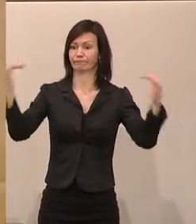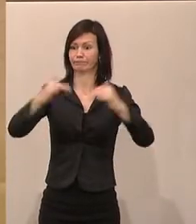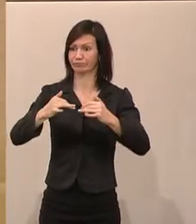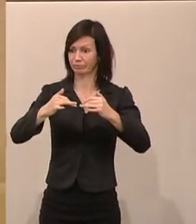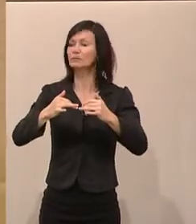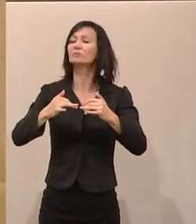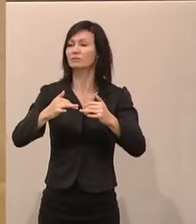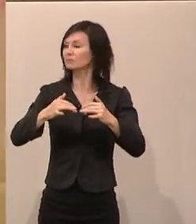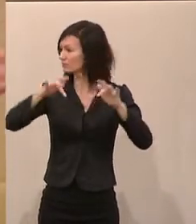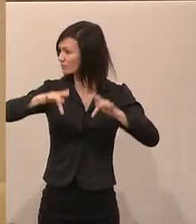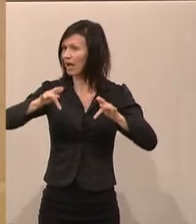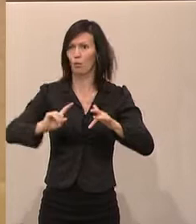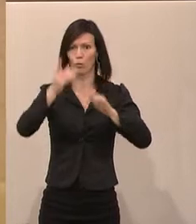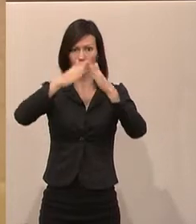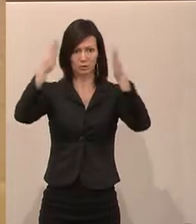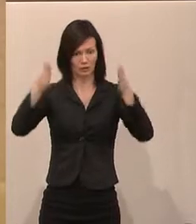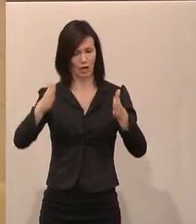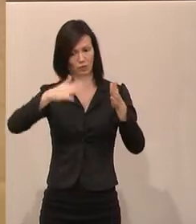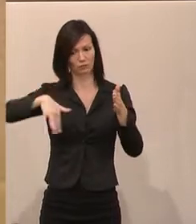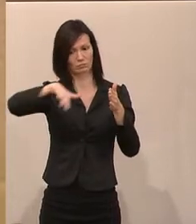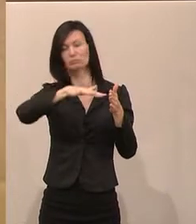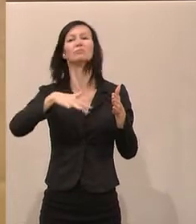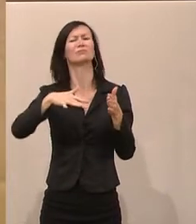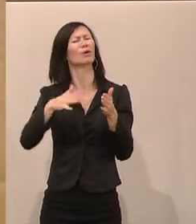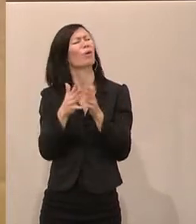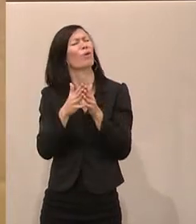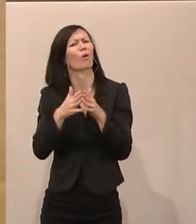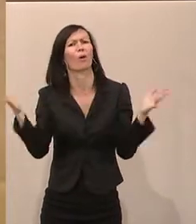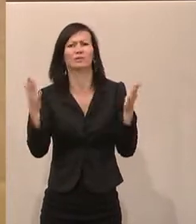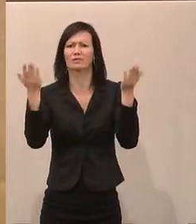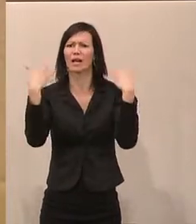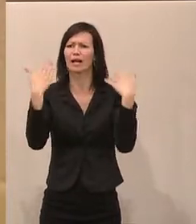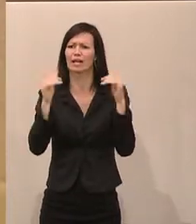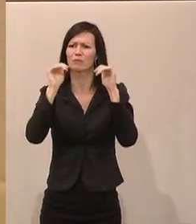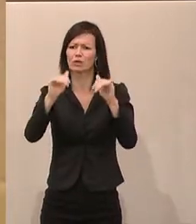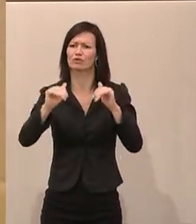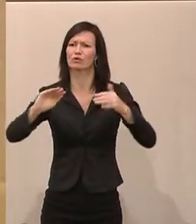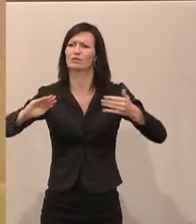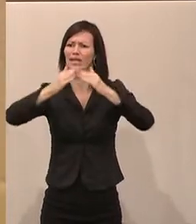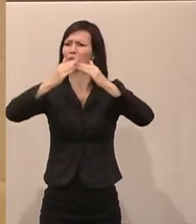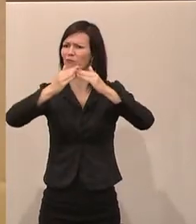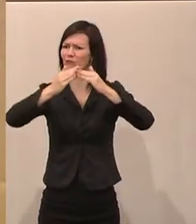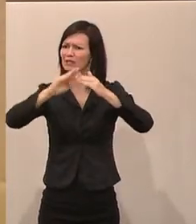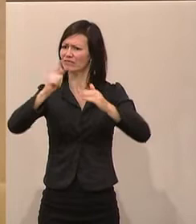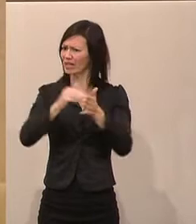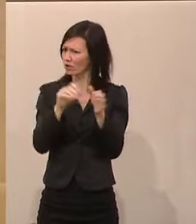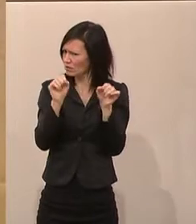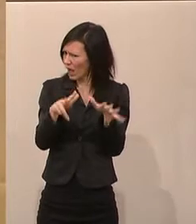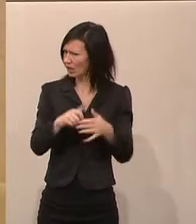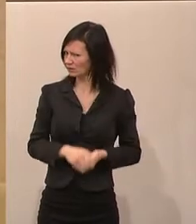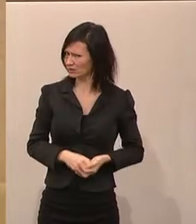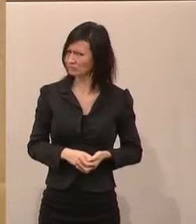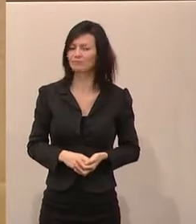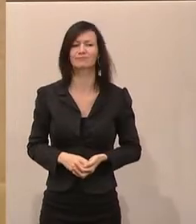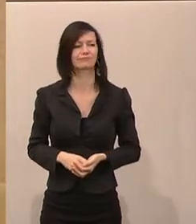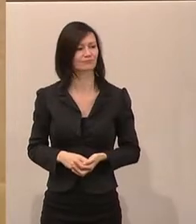Enquete hier im Hohen Haus zum größten Klimaschutzgipfel des Jahres 2018 in Österreich werden lassen.